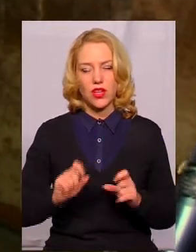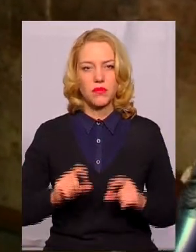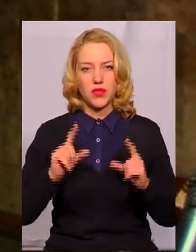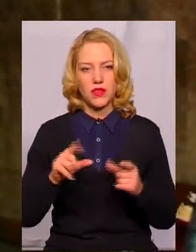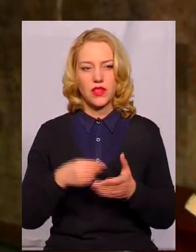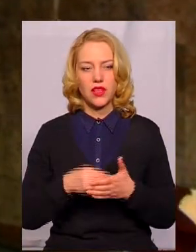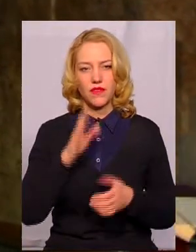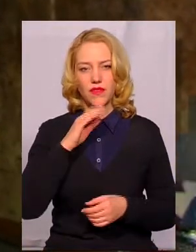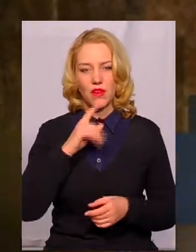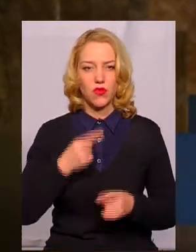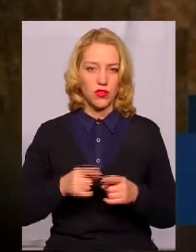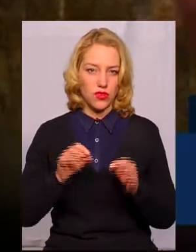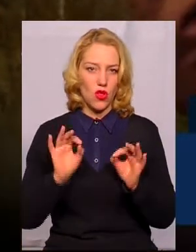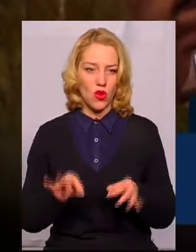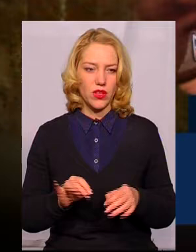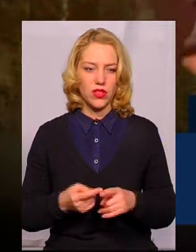воду логічним.